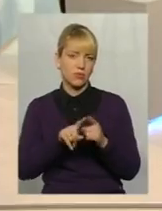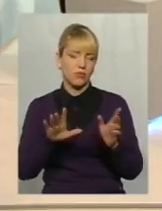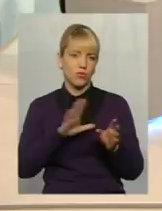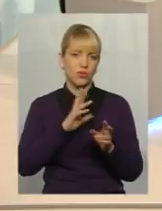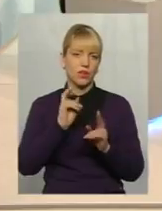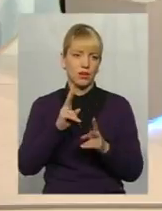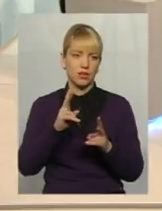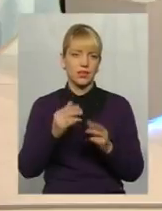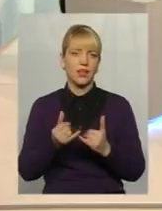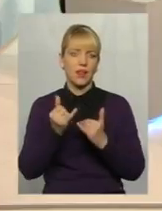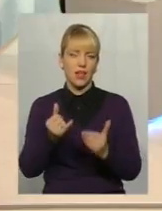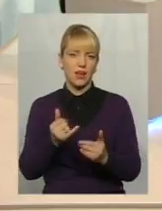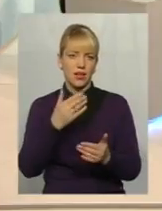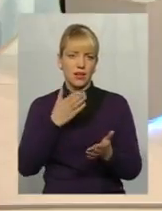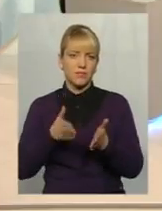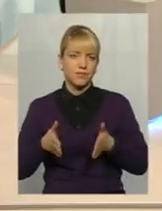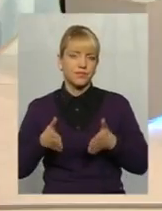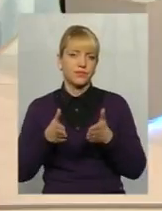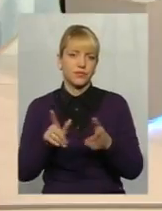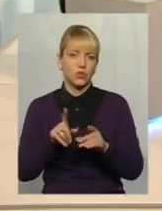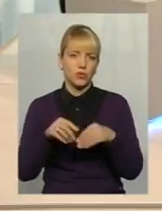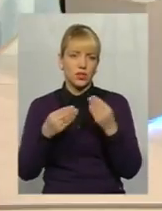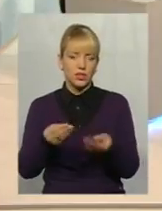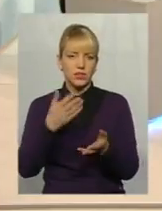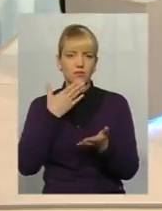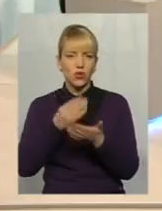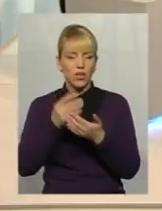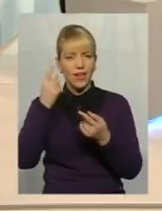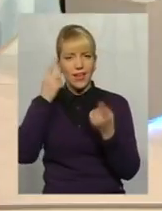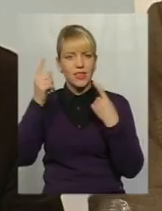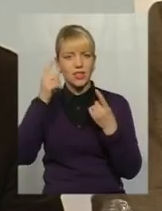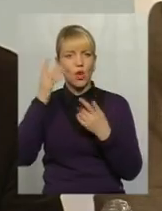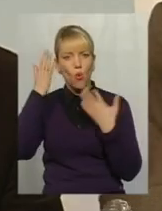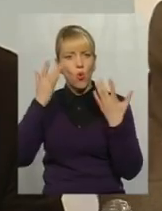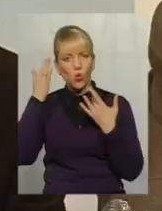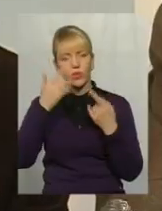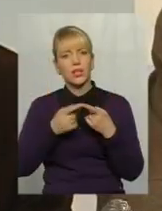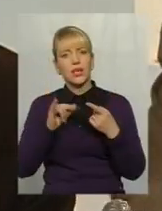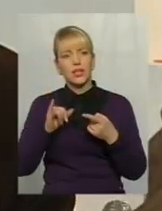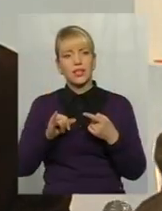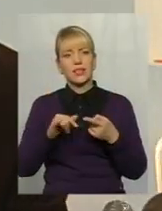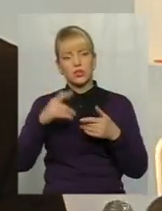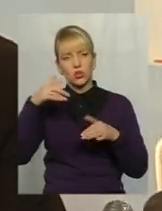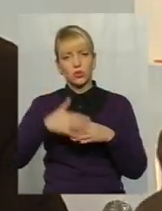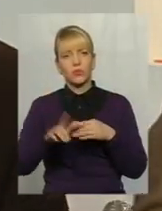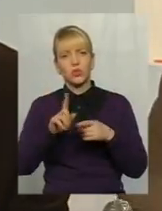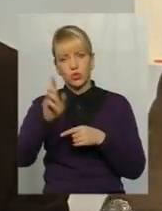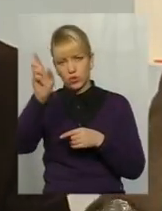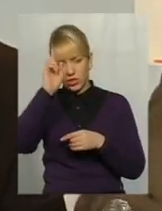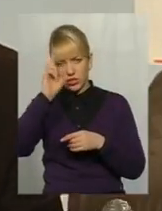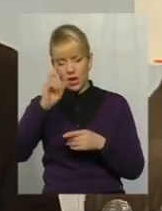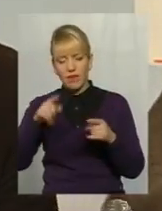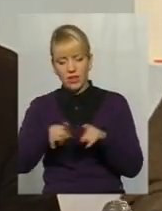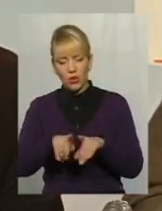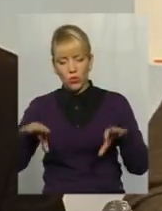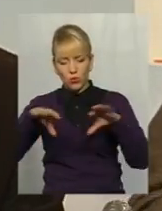своєї ідеології. Робила це професійно, робила це грамотно. І зрозуміло, що та держава таку річ, об'єднуючу,